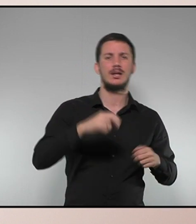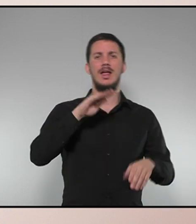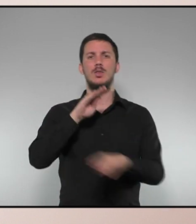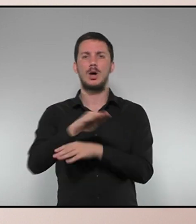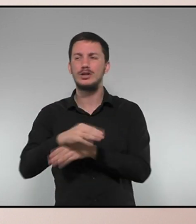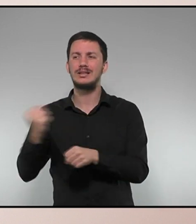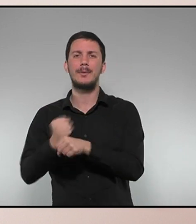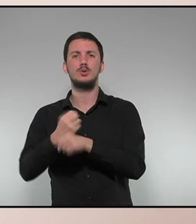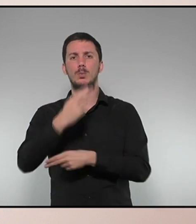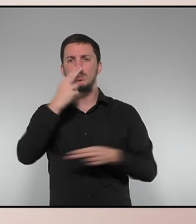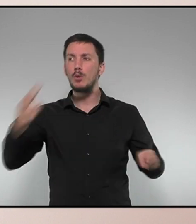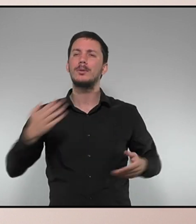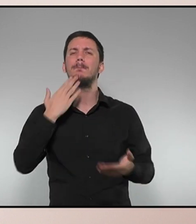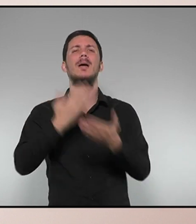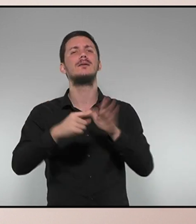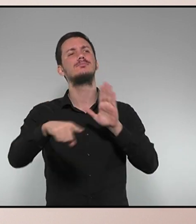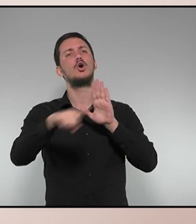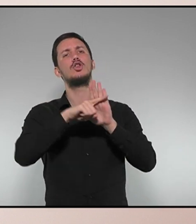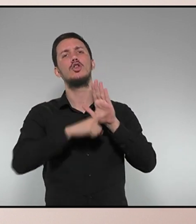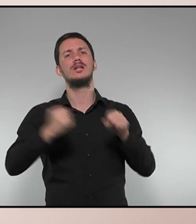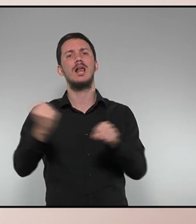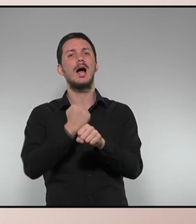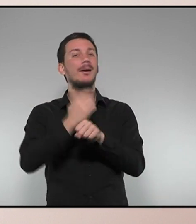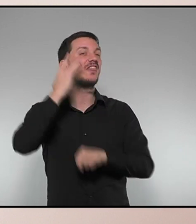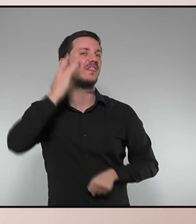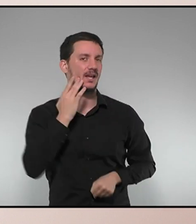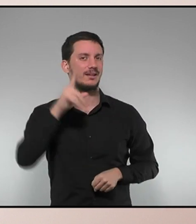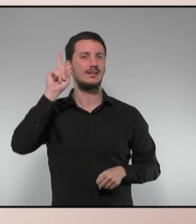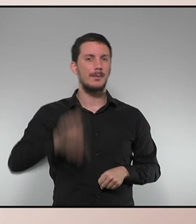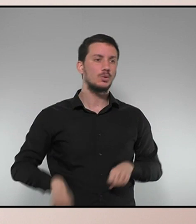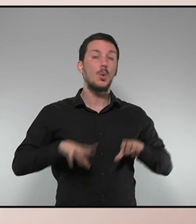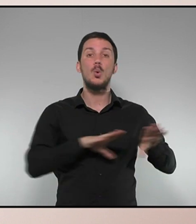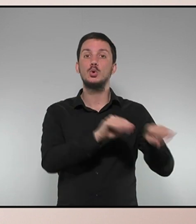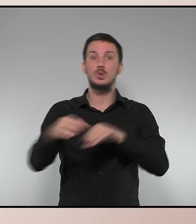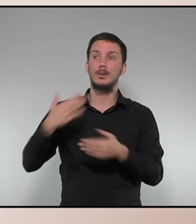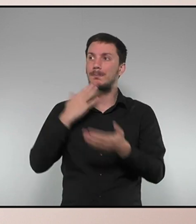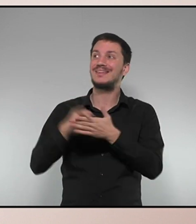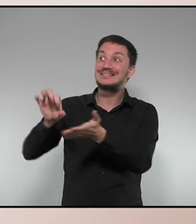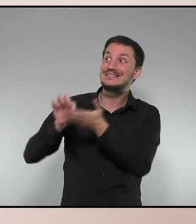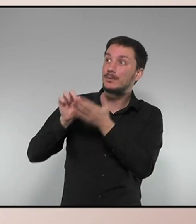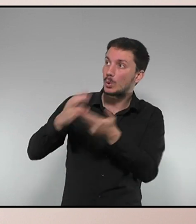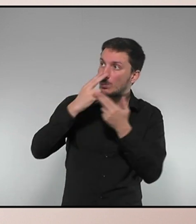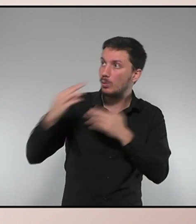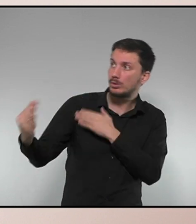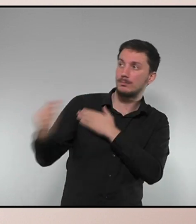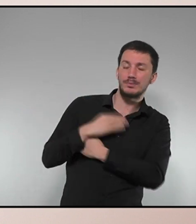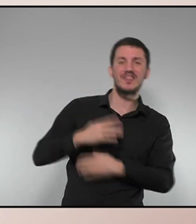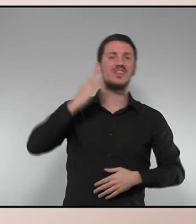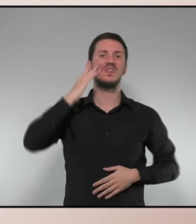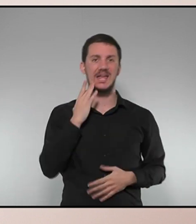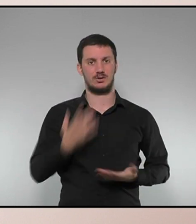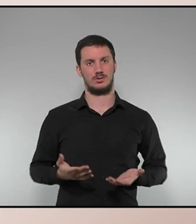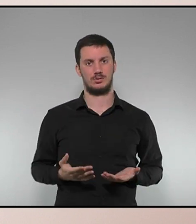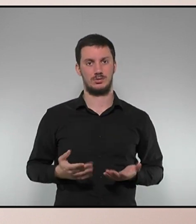reclamen condicions de treball dignes, usuàries i usuàries que reclamen uns serveis públics dignes que fa anys que estan abandonats, també